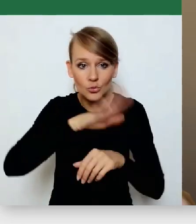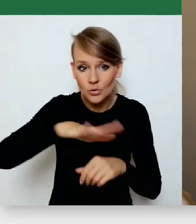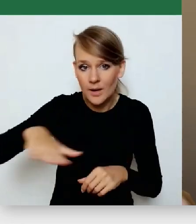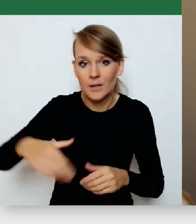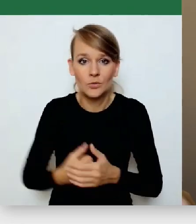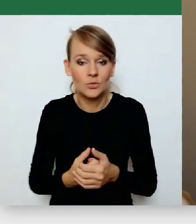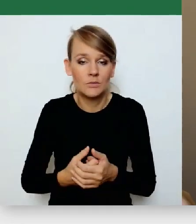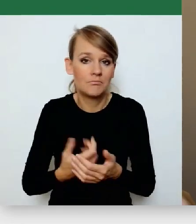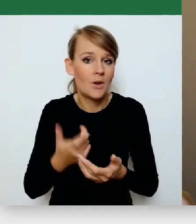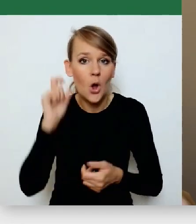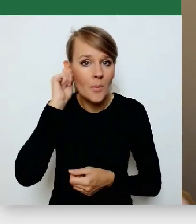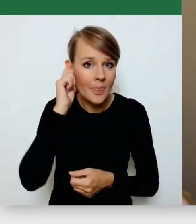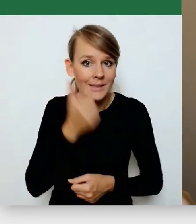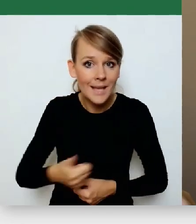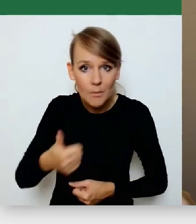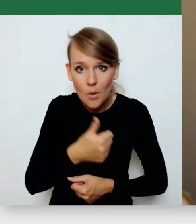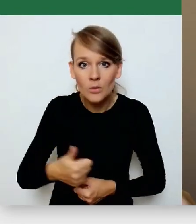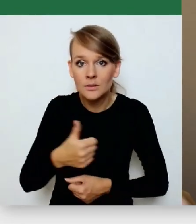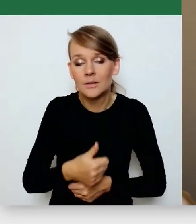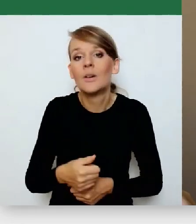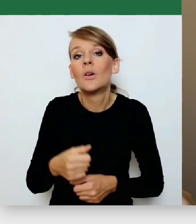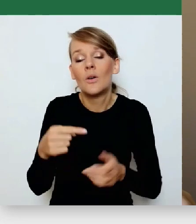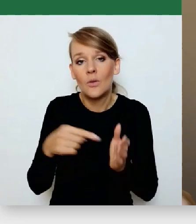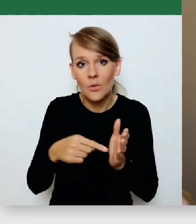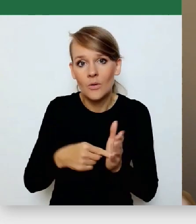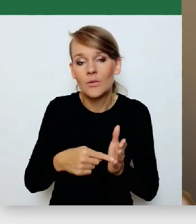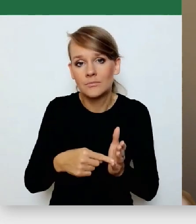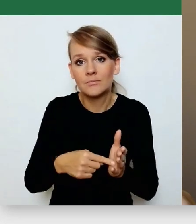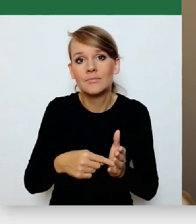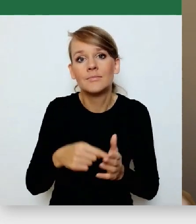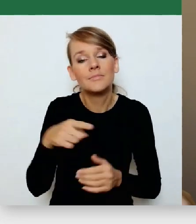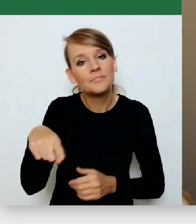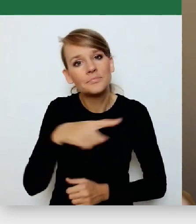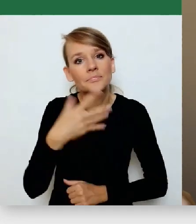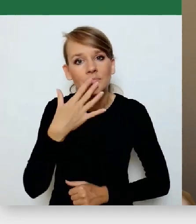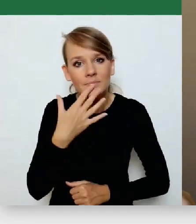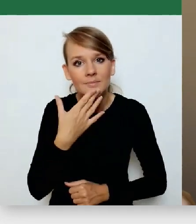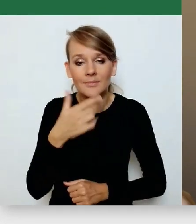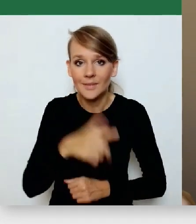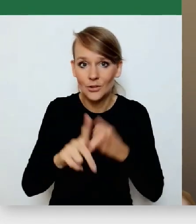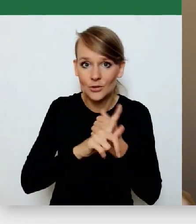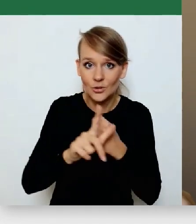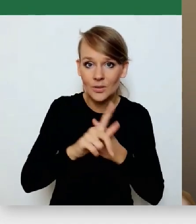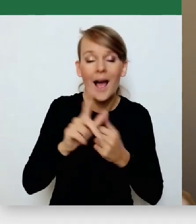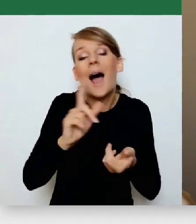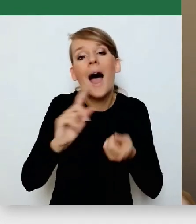samotnych, to dalej jest znowu taki nacisk i mówienie, że sobie czy te 70 zł na